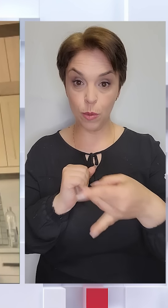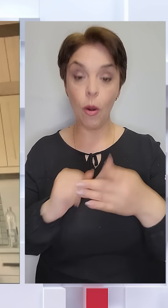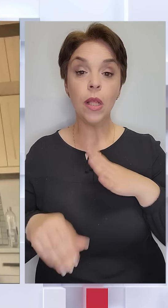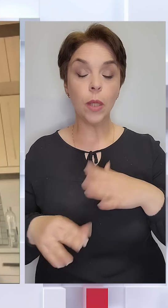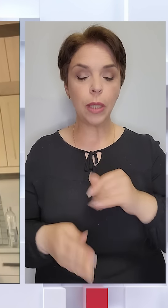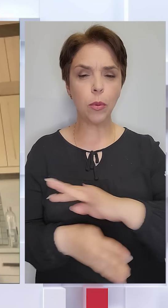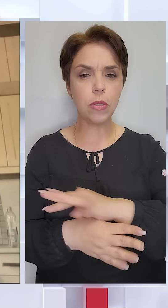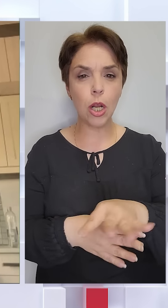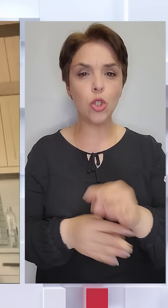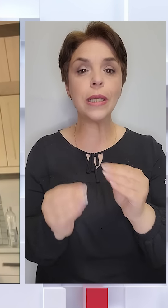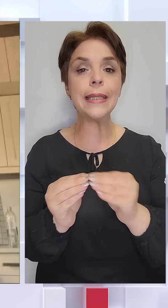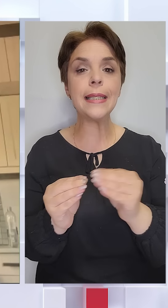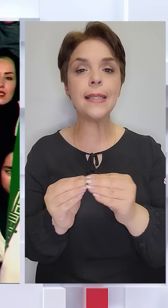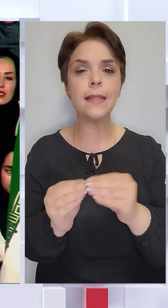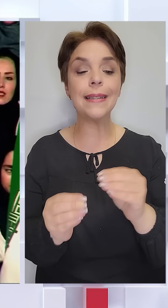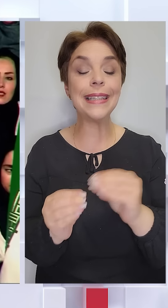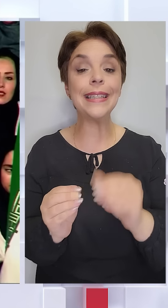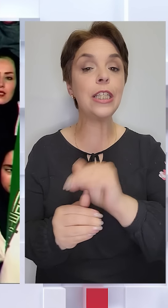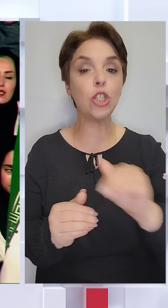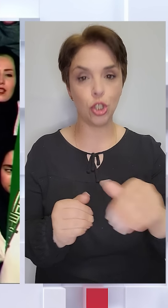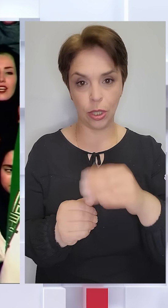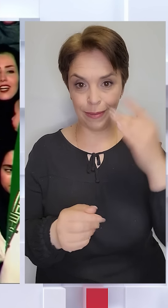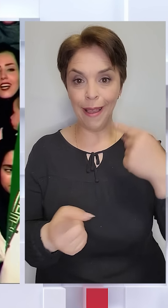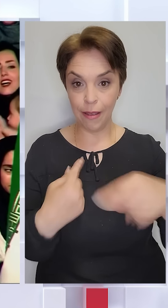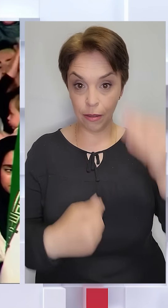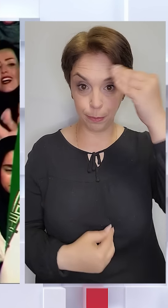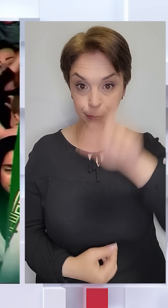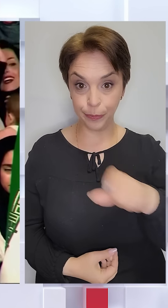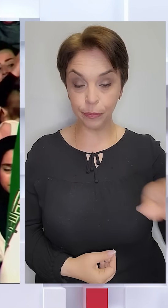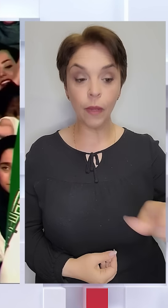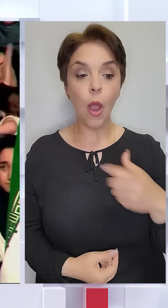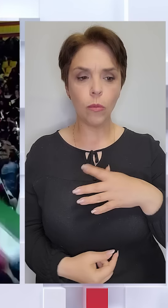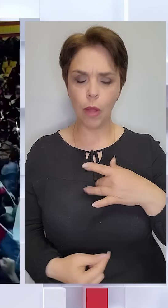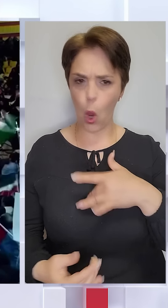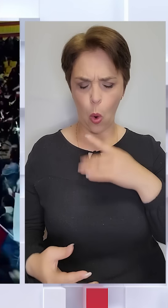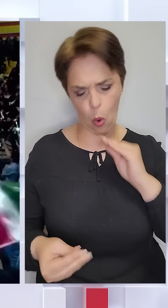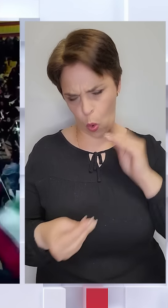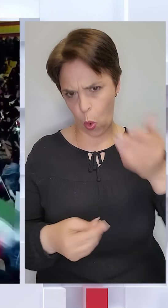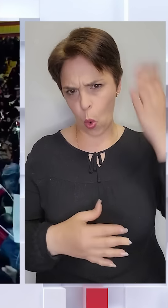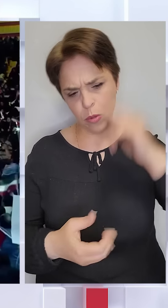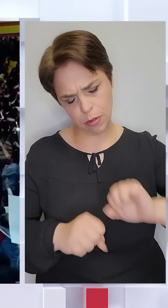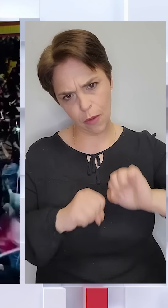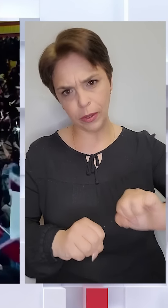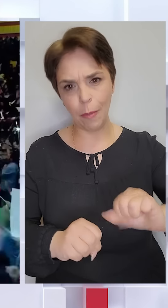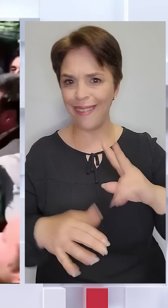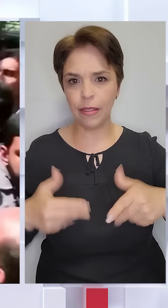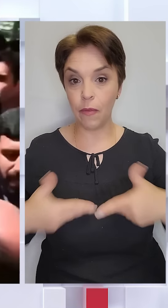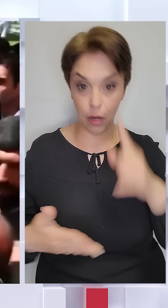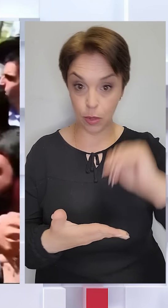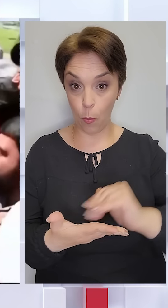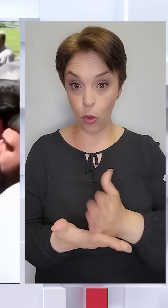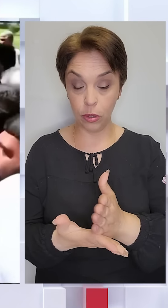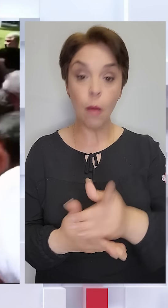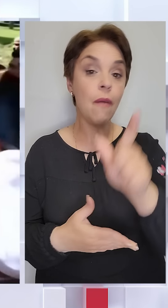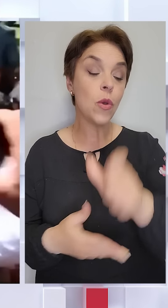страчено тисячі дисидентів. Його вважали ультраконсервативним, але достатньо невиразним політиком. Скоріше фігурою,